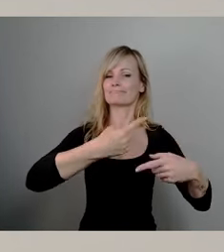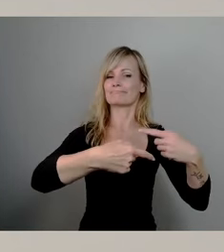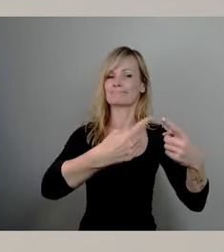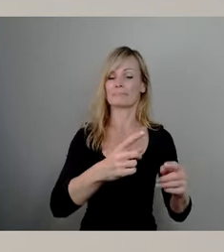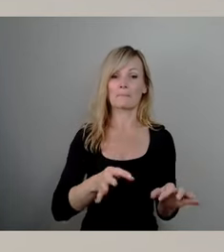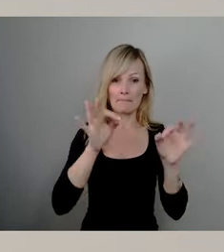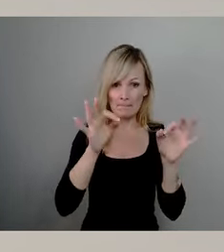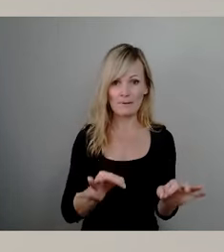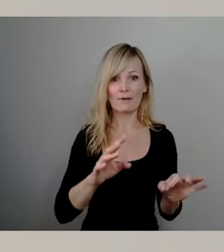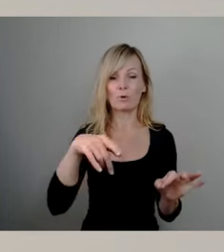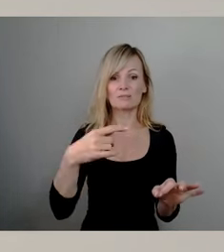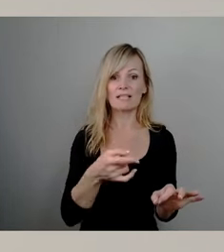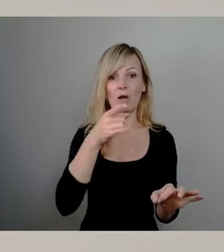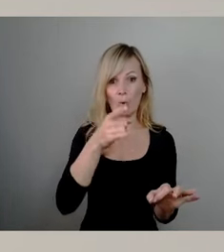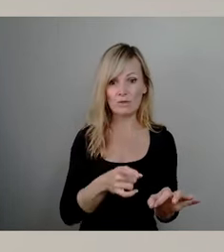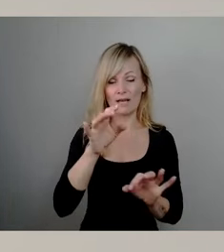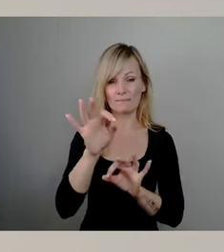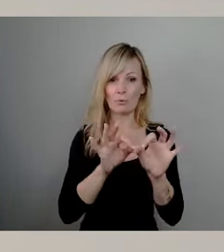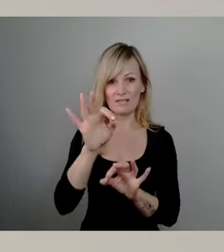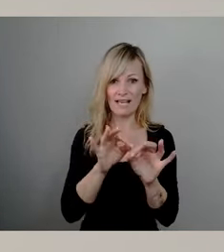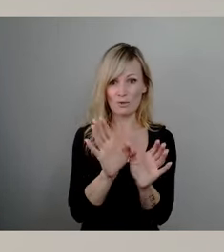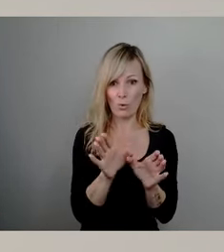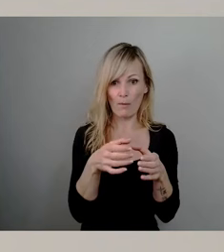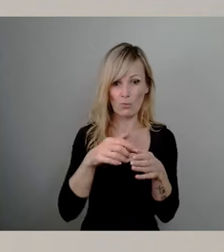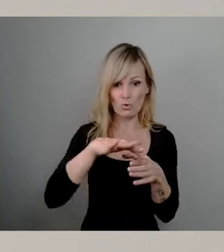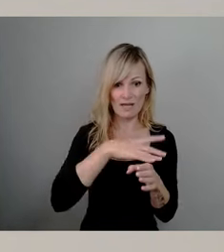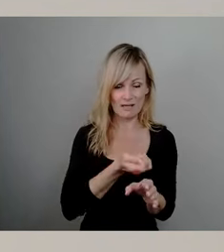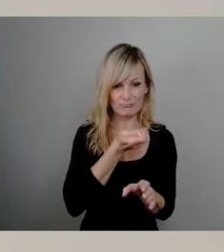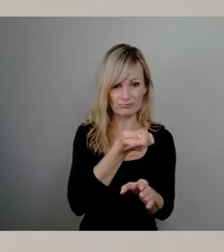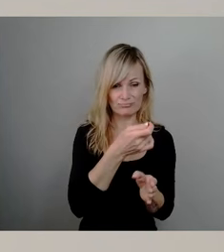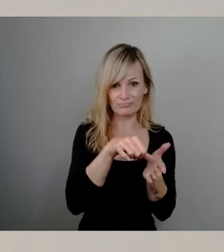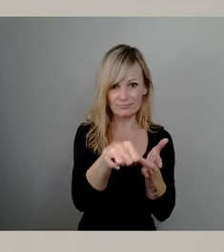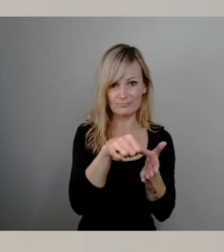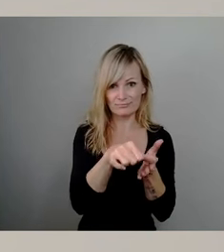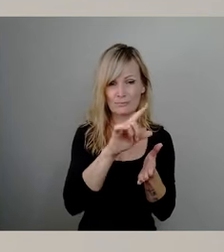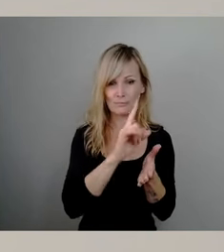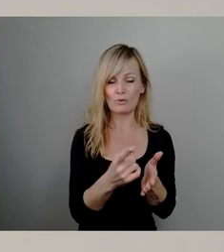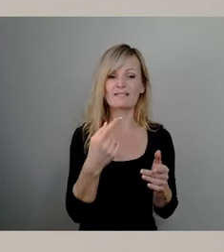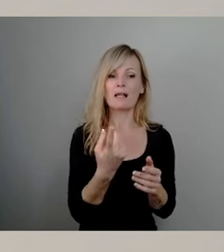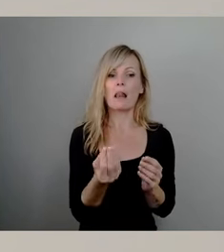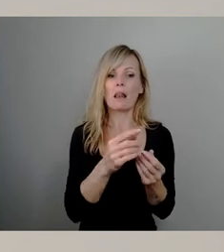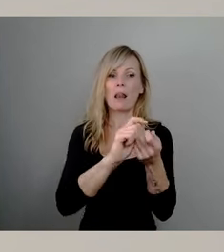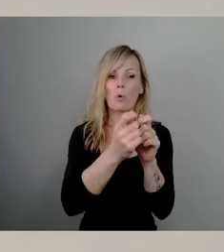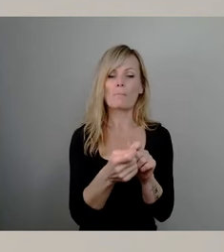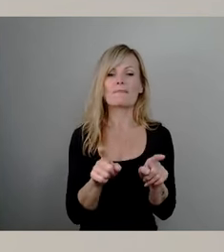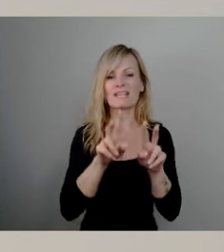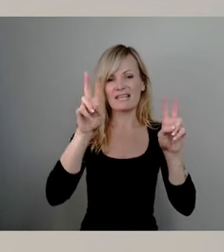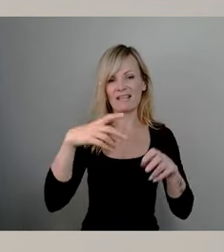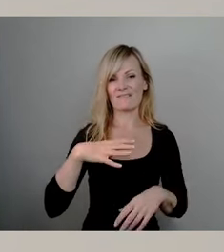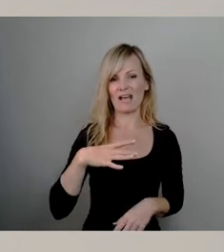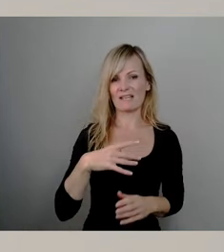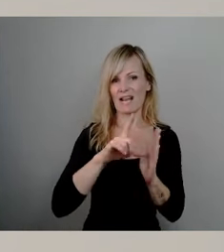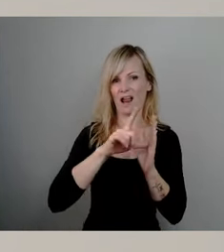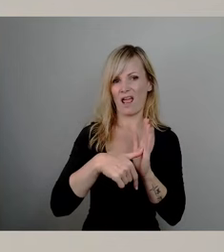% kommunal zu finanzieren sind. Sie gelten dann als sogenannte freiwillige Leistungen. Was mir Sorgen macht, ist